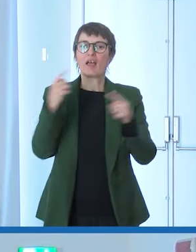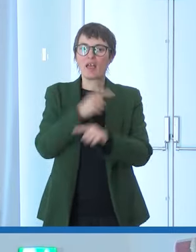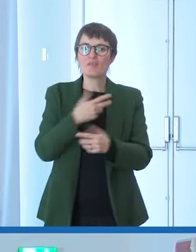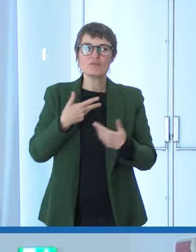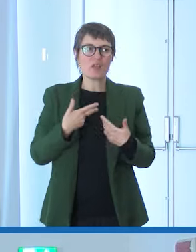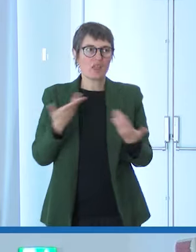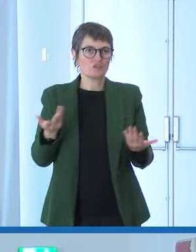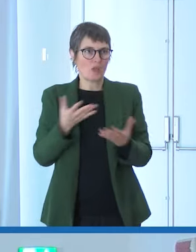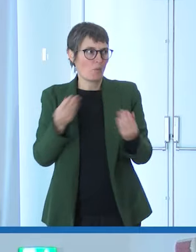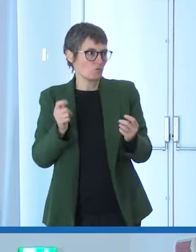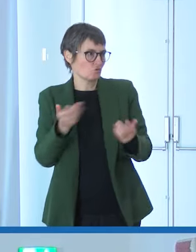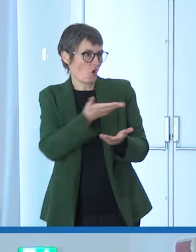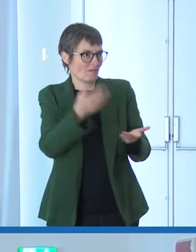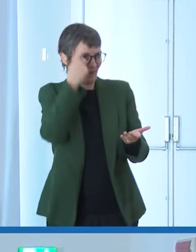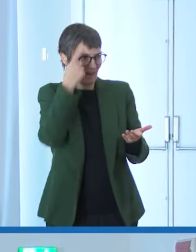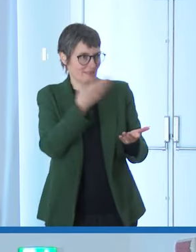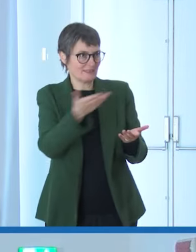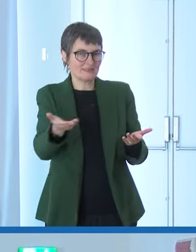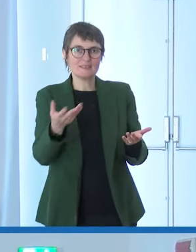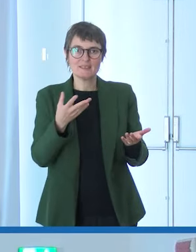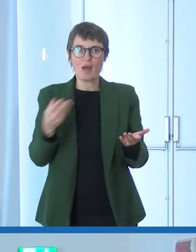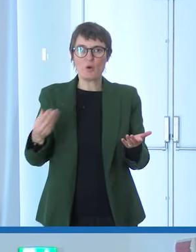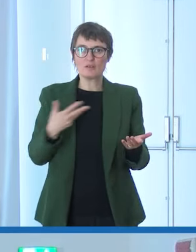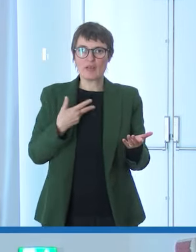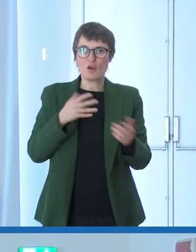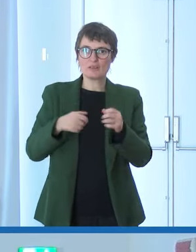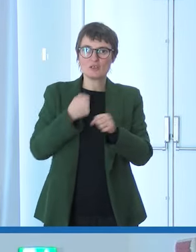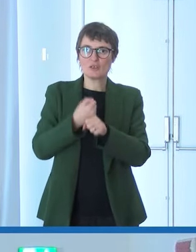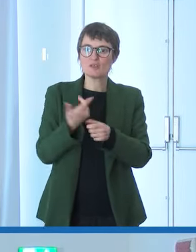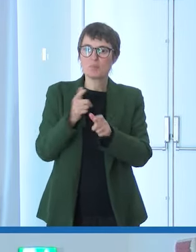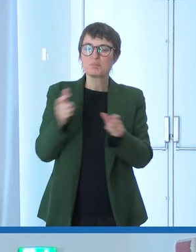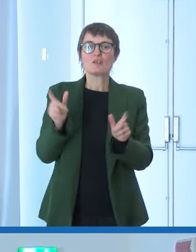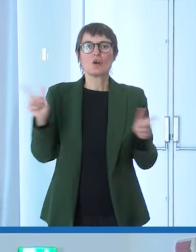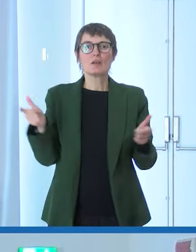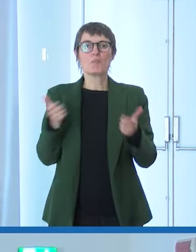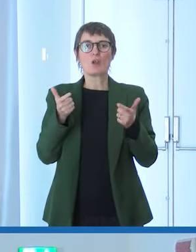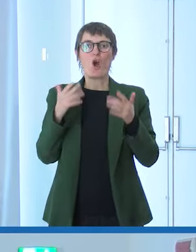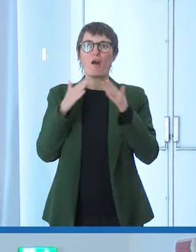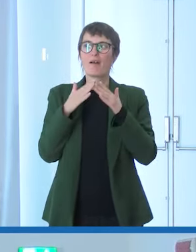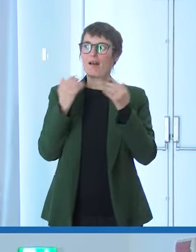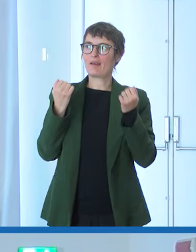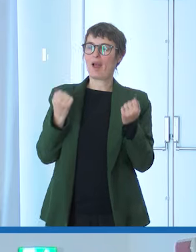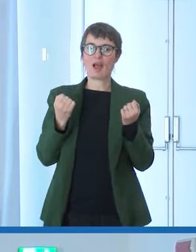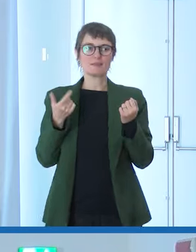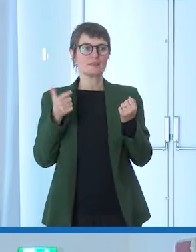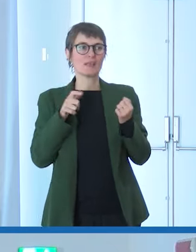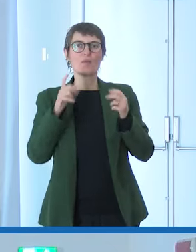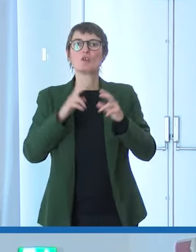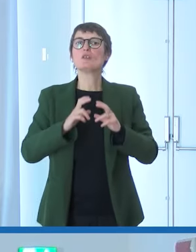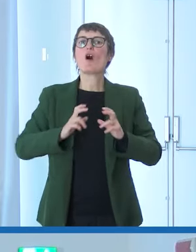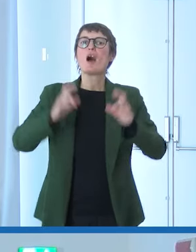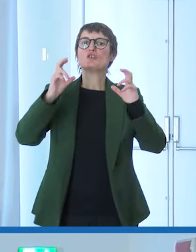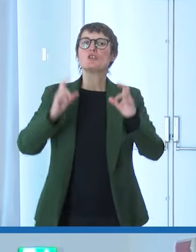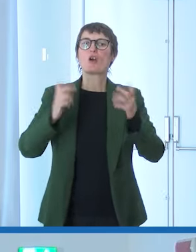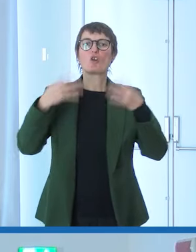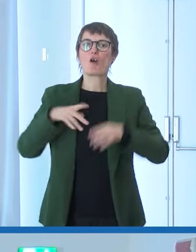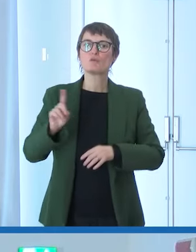bloccate a casa perché non possono scendere che l'ascensore è bloccata è una tragedia questa è una tragedia che blocca delle